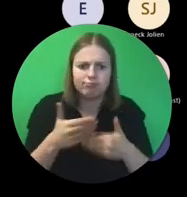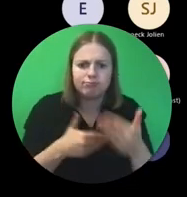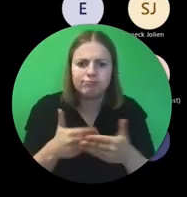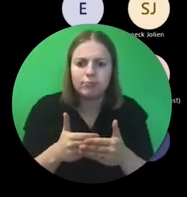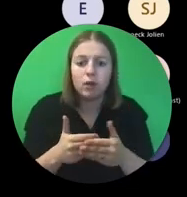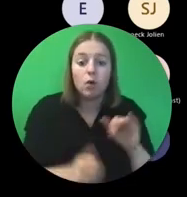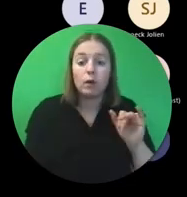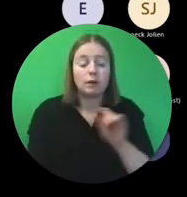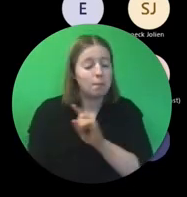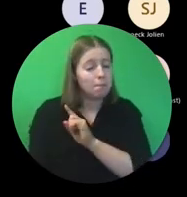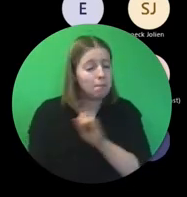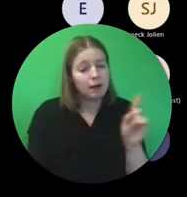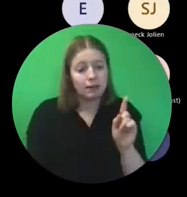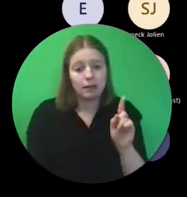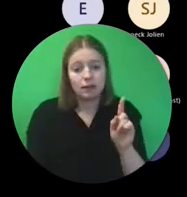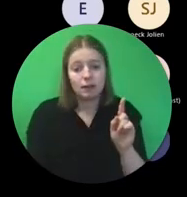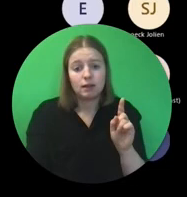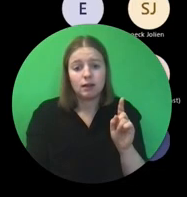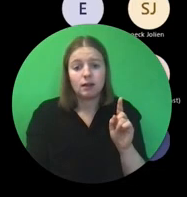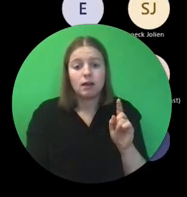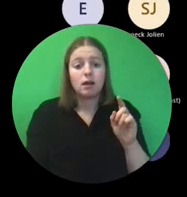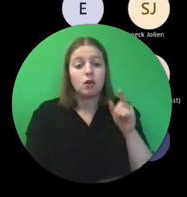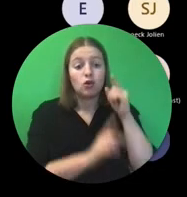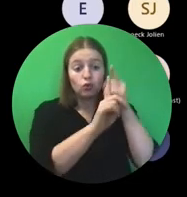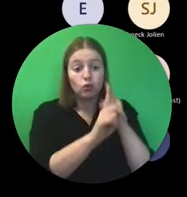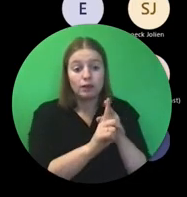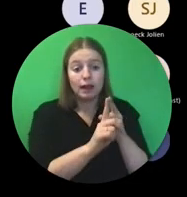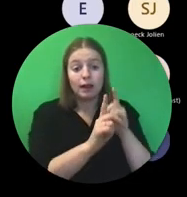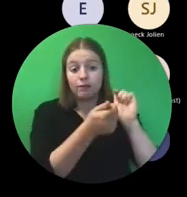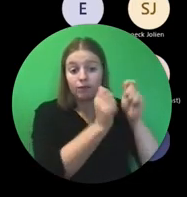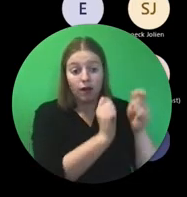toegestaan. Wijzigingen op het niveau van de doelstellingen.